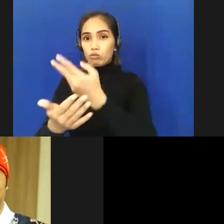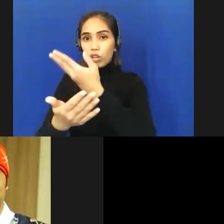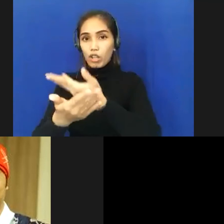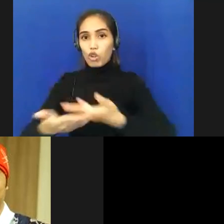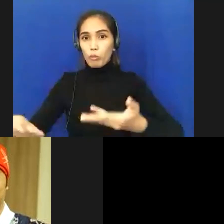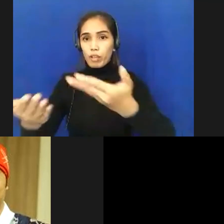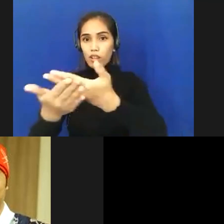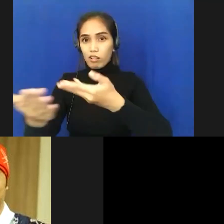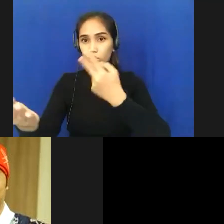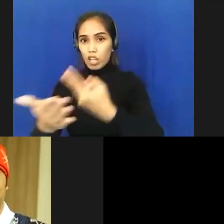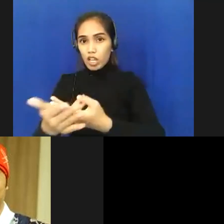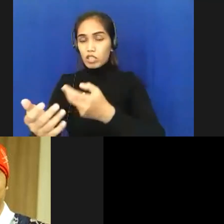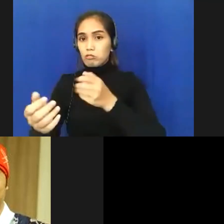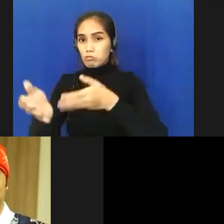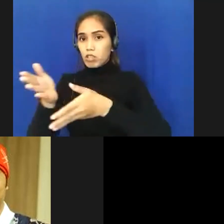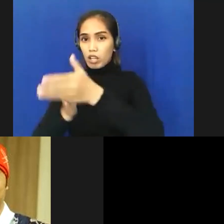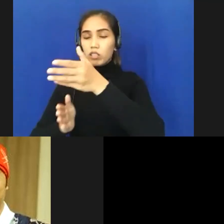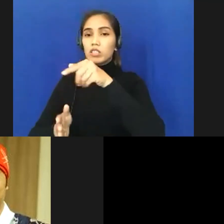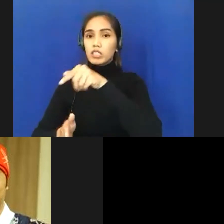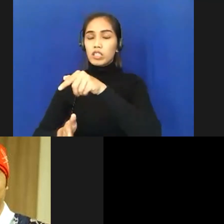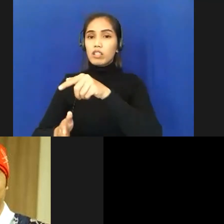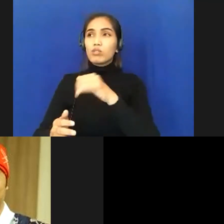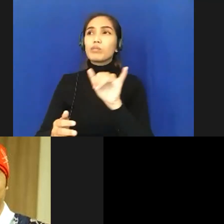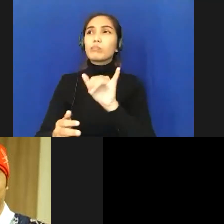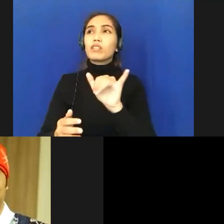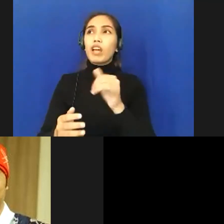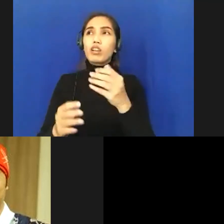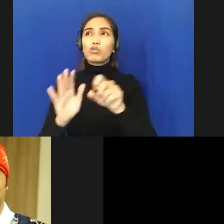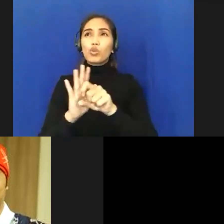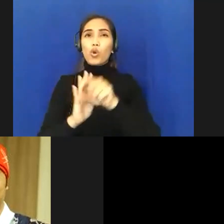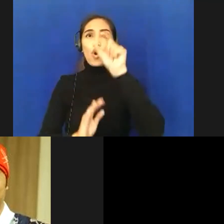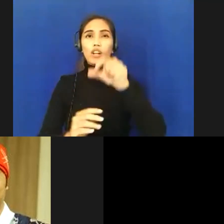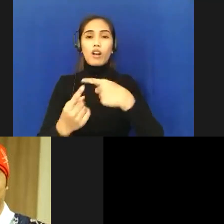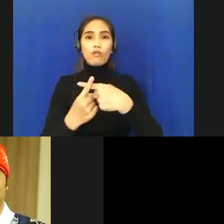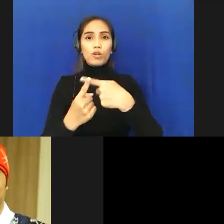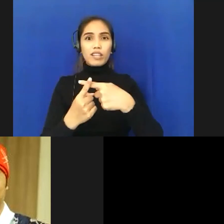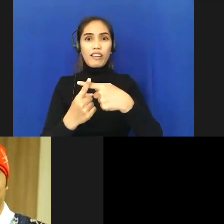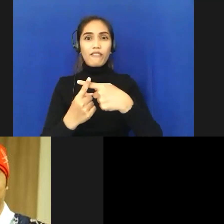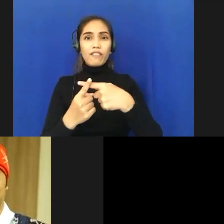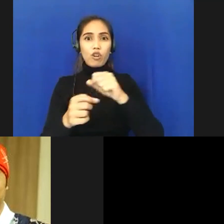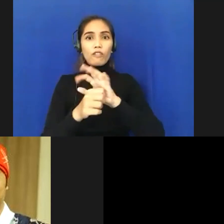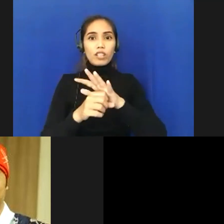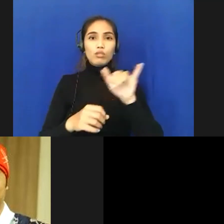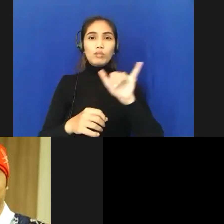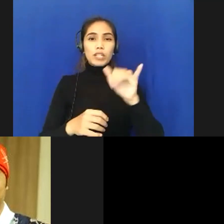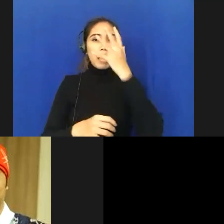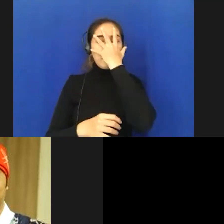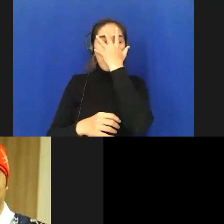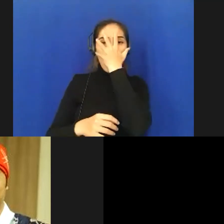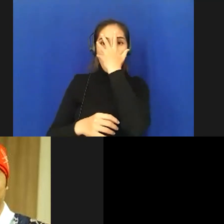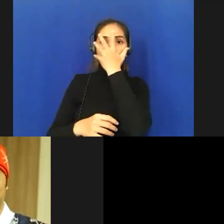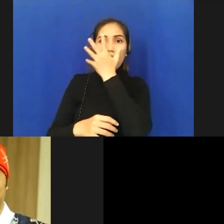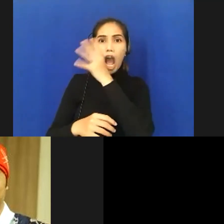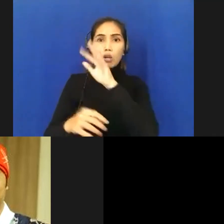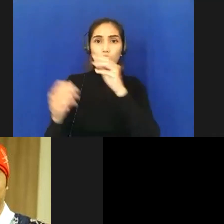semacam sesuatu yang kalau orang kena COVID itu harus bersembunyi dan lain-lain saya yakin ini